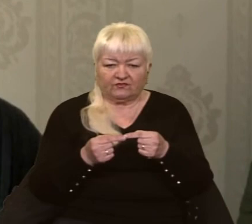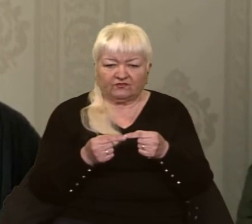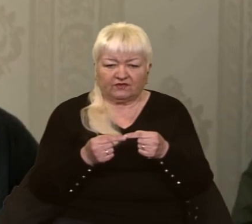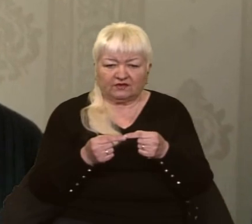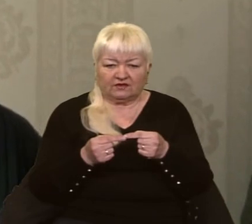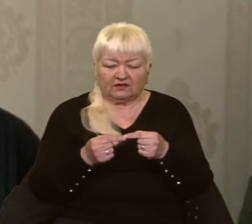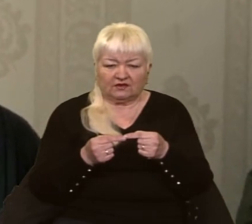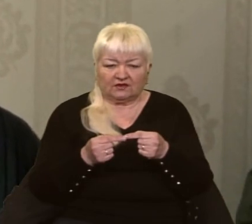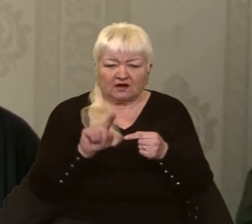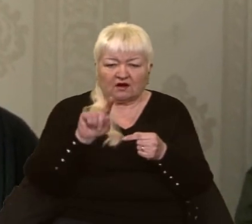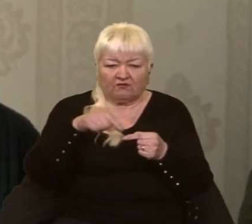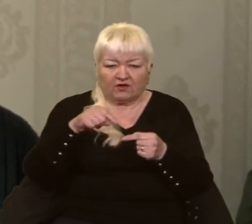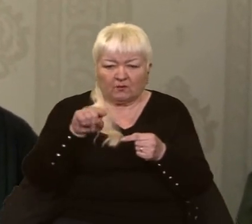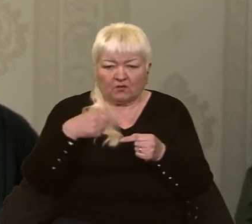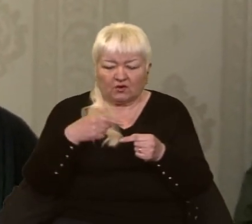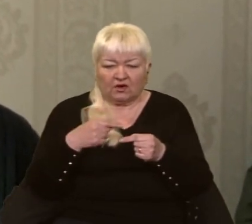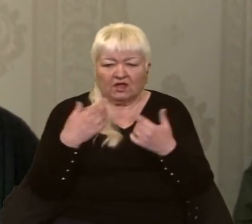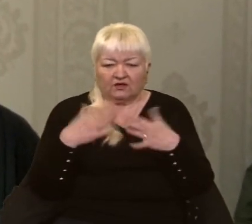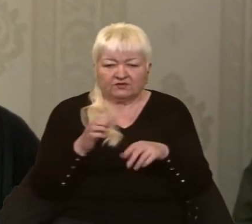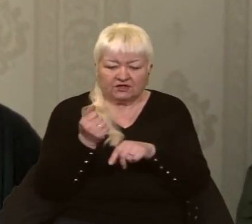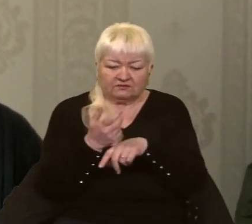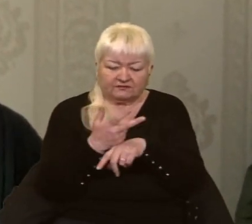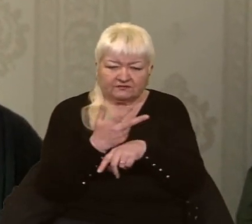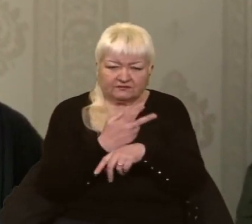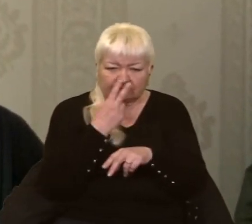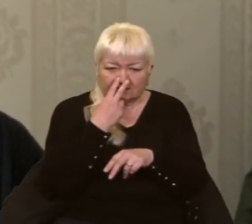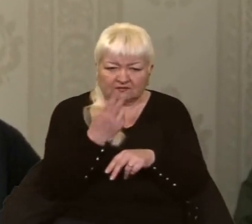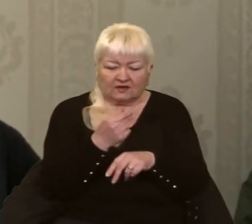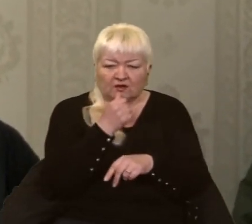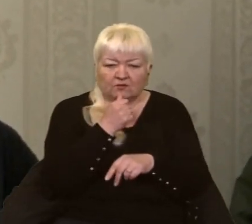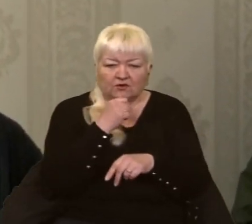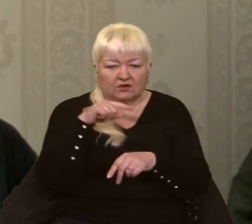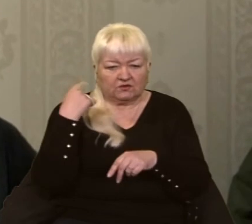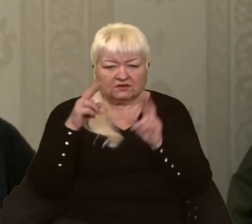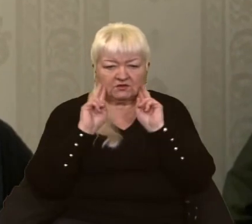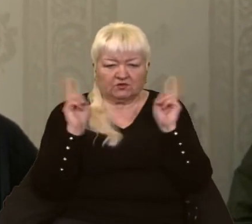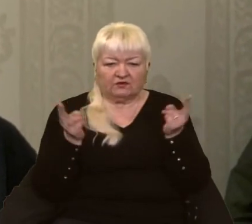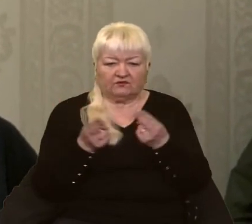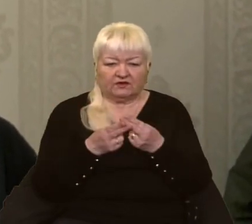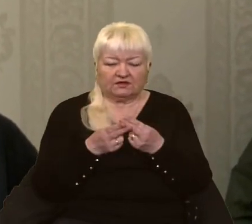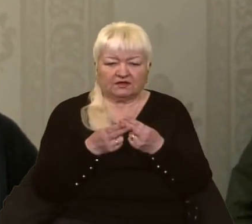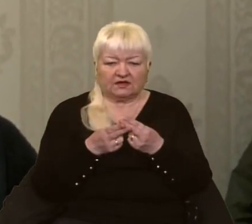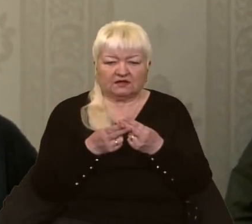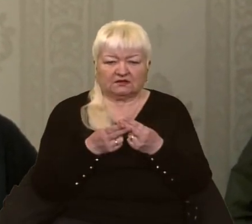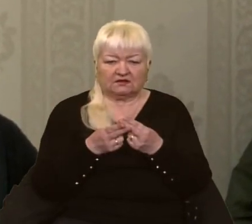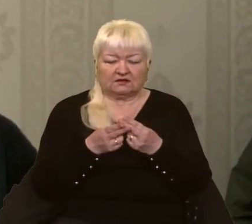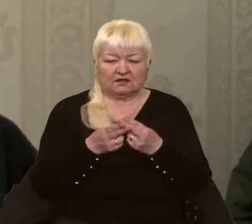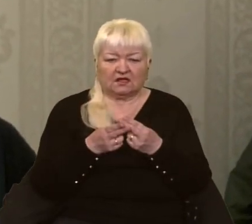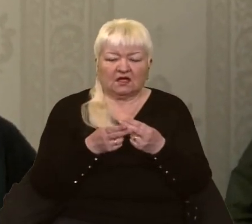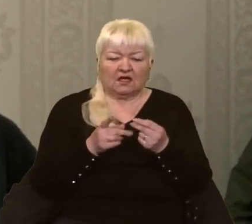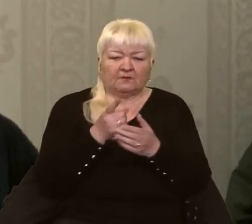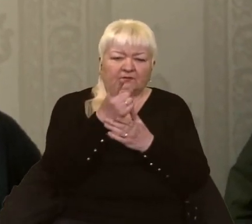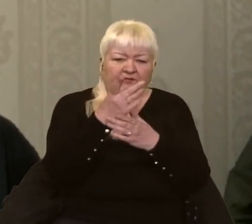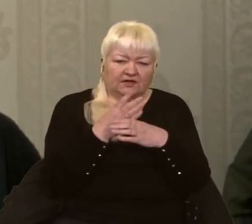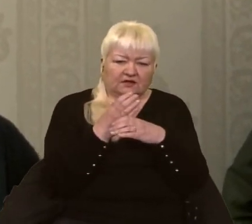вимог. Ми вже неодноразово спостерігали спроби Російської Федерації піддавати ракетно-бомбовим